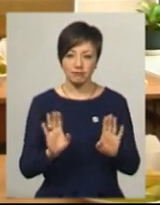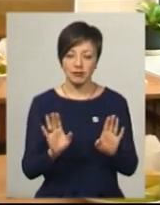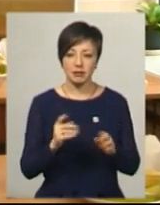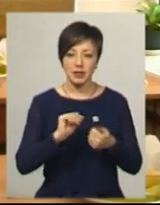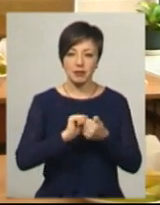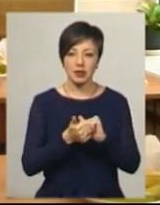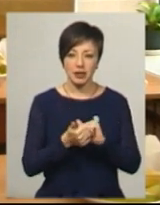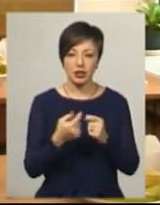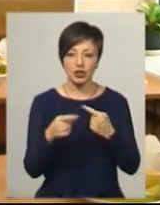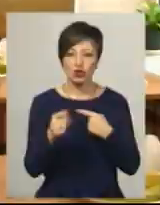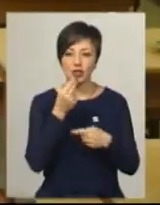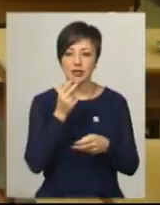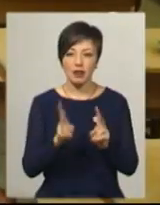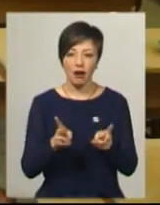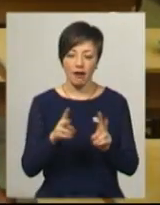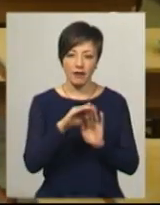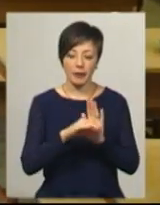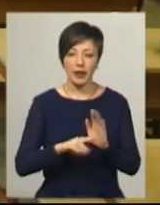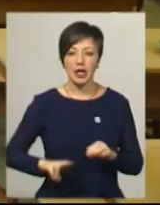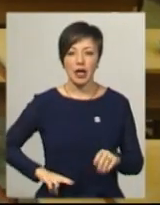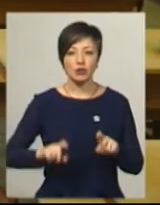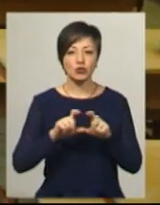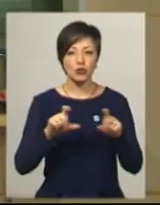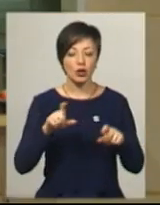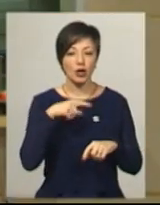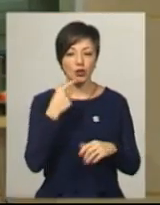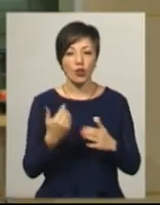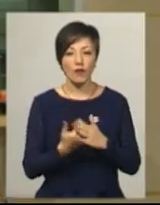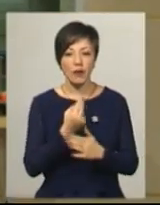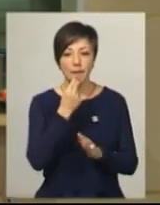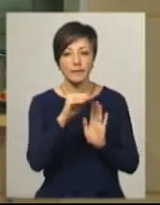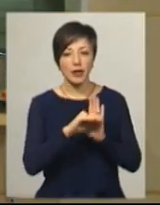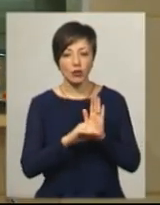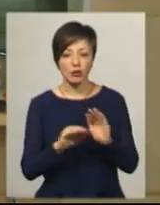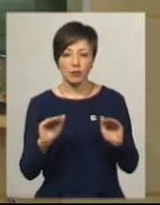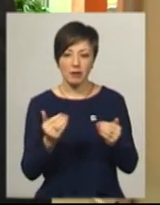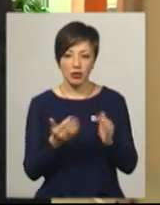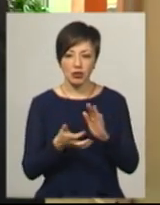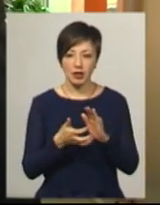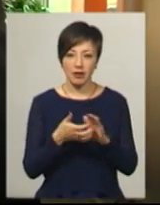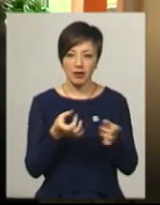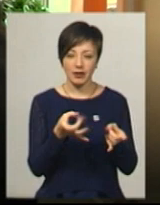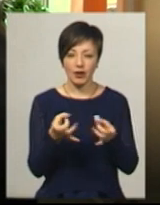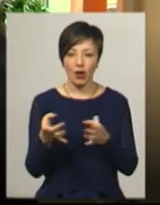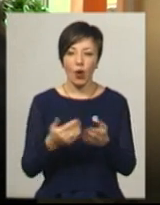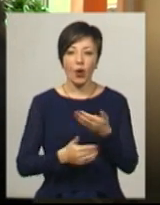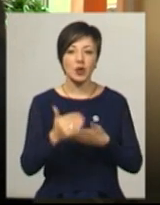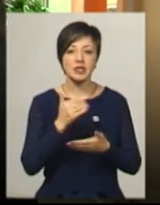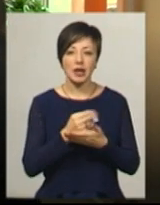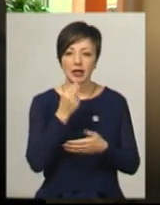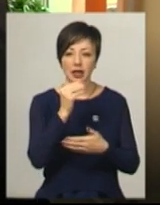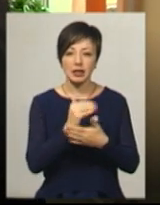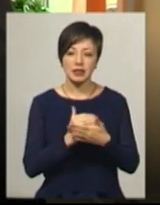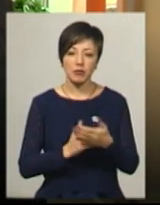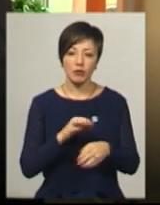Ми їх замінили на інші страви. Директор школи Сергій Ткач каже, з новим меню стало і менше недоїдків. Останній рецептурник, за яким